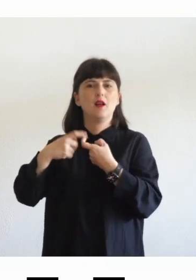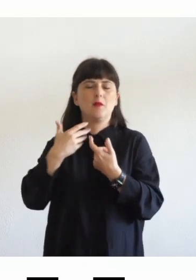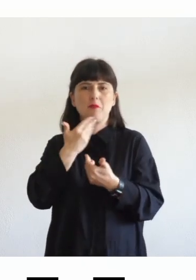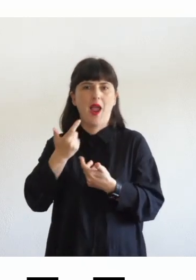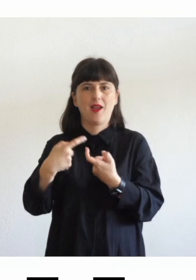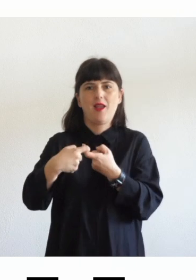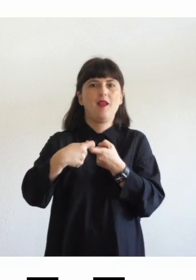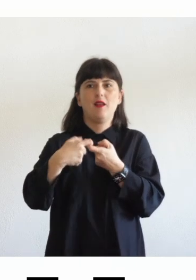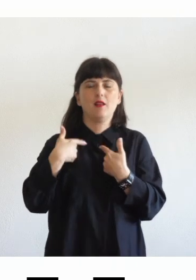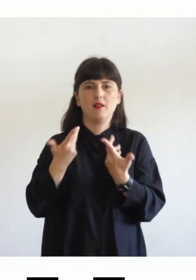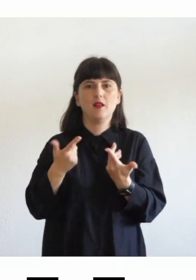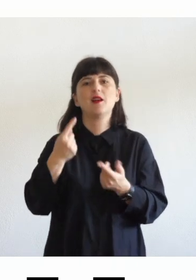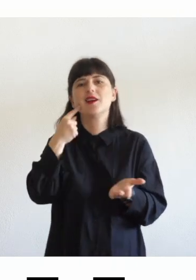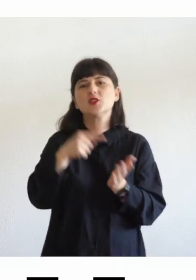liquido